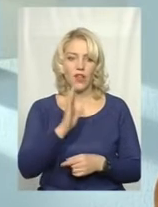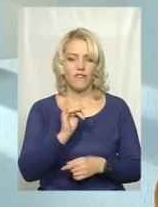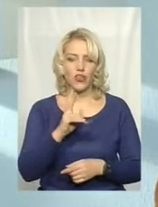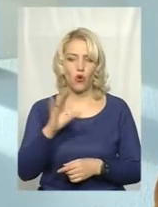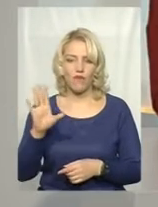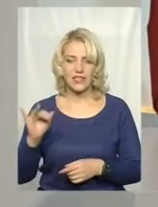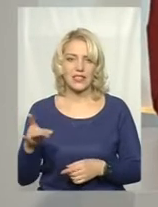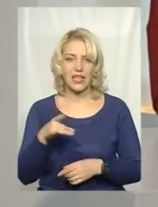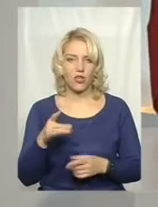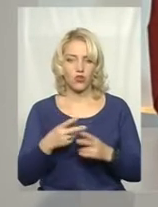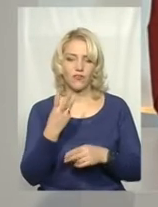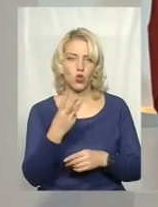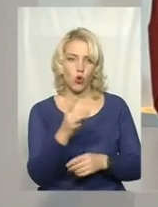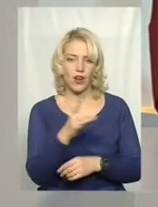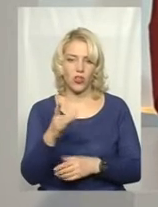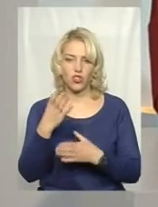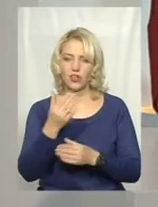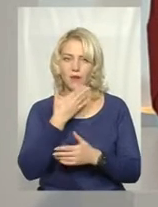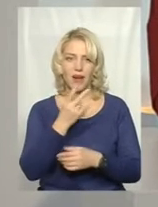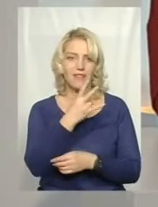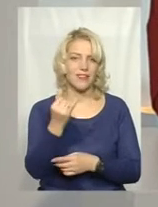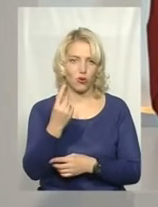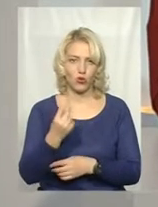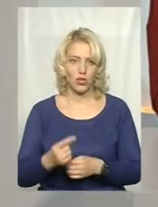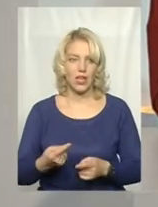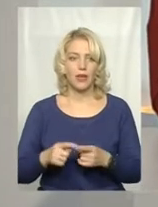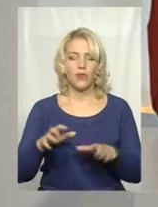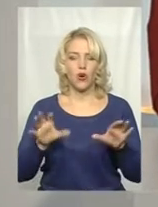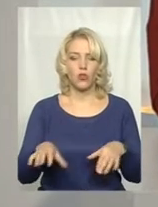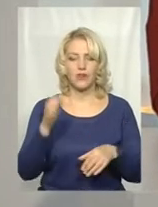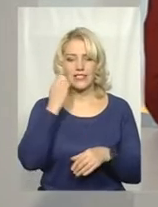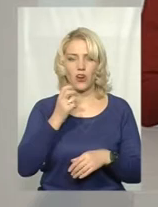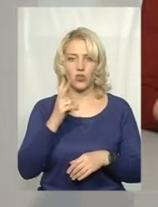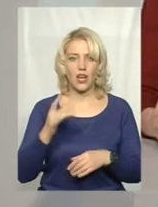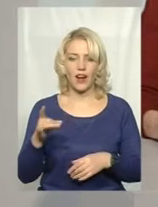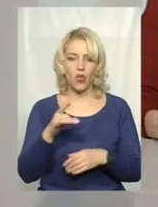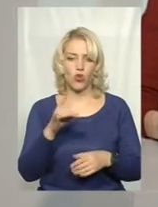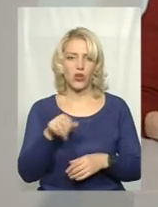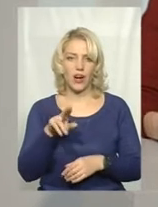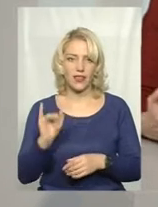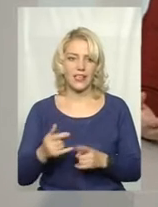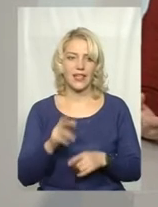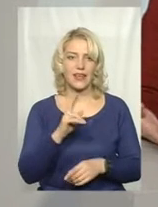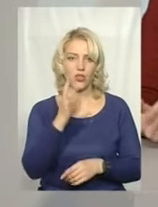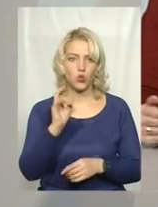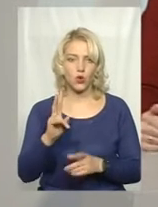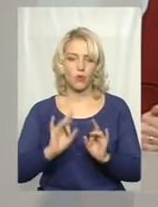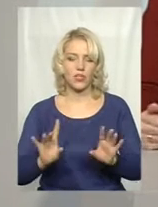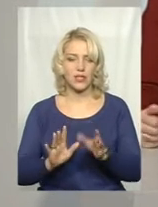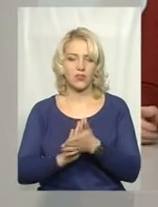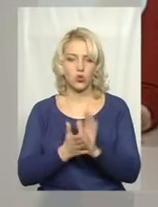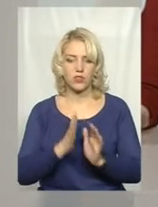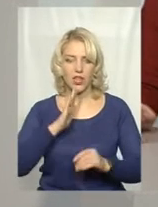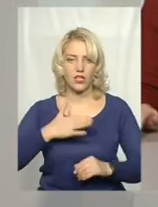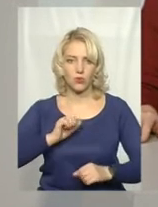Вінковецькому районі. Це в трьох районах немає ще жодної. Голова Старокостянтинівської районної ради Михайло Яцюк пояснив ситуацію